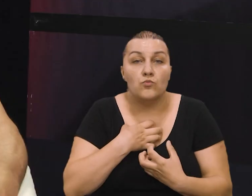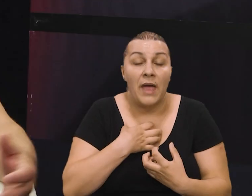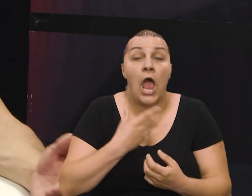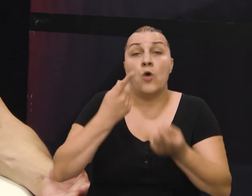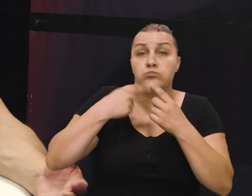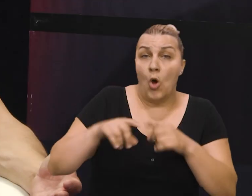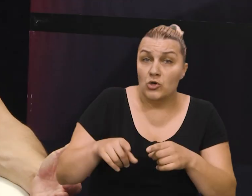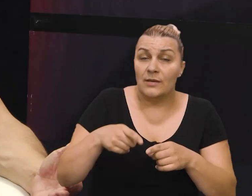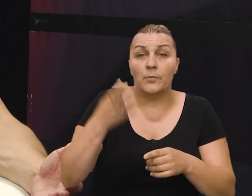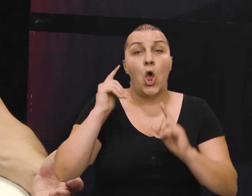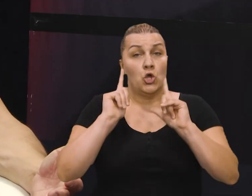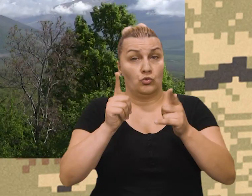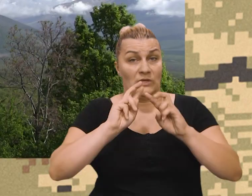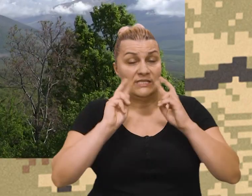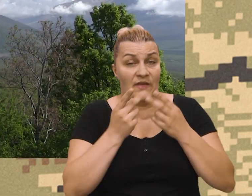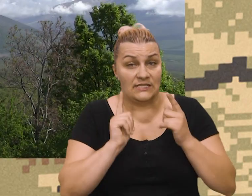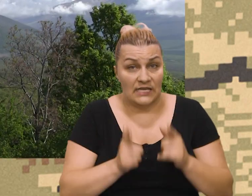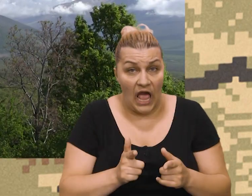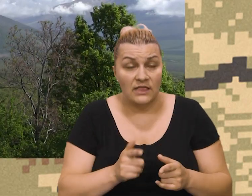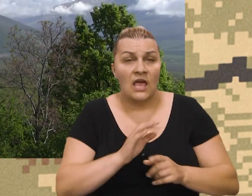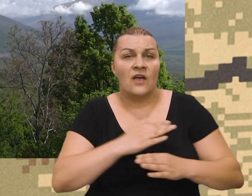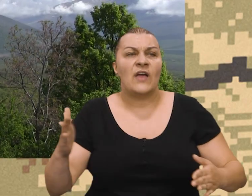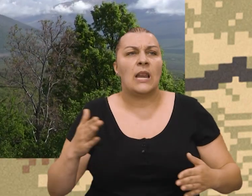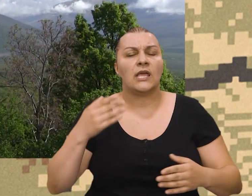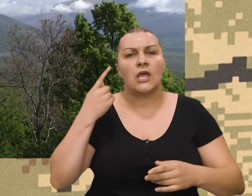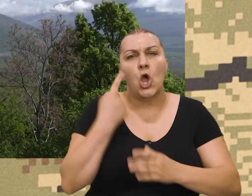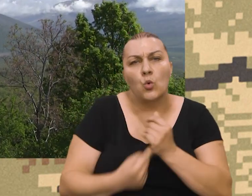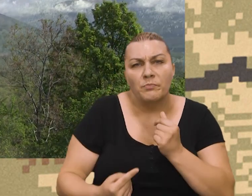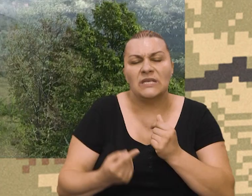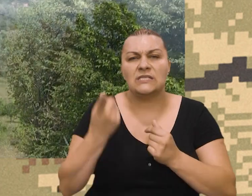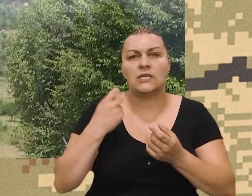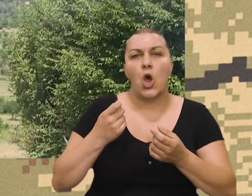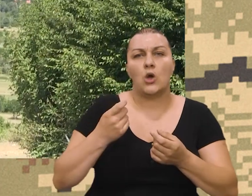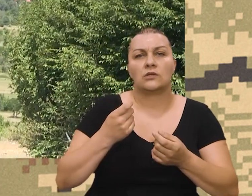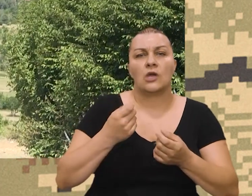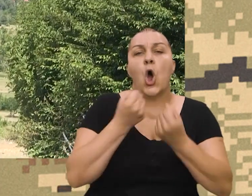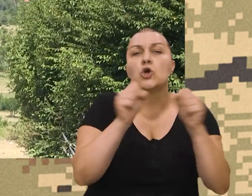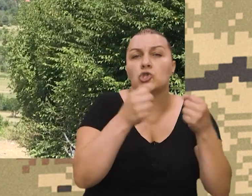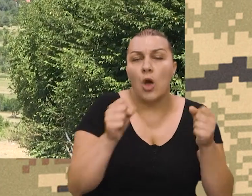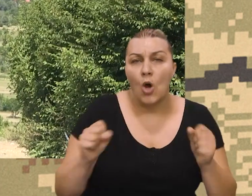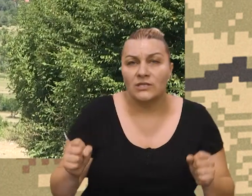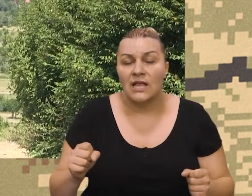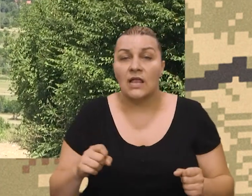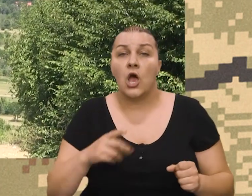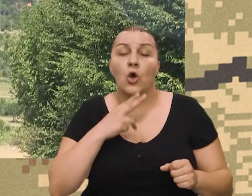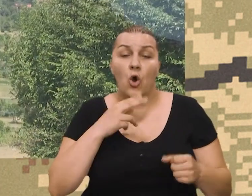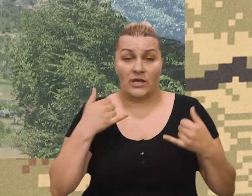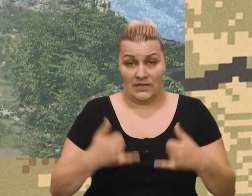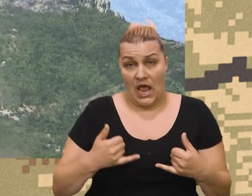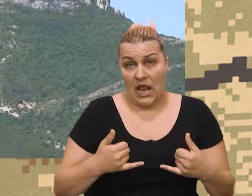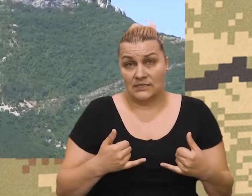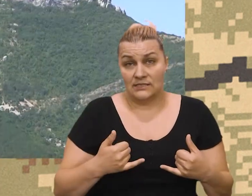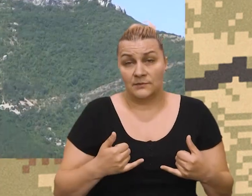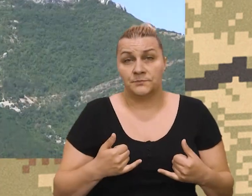Osobito ga je obilježio drugi sredski rat, ogromni gubici, znači, od strane osloboditelja, koje